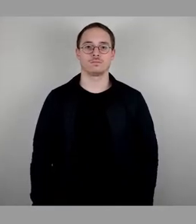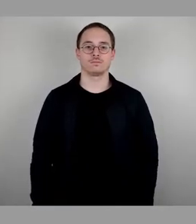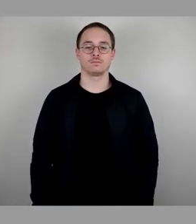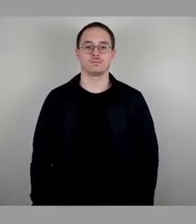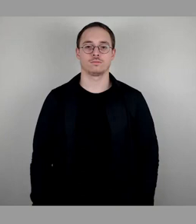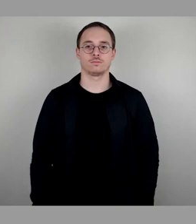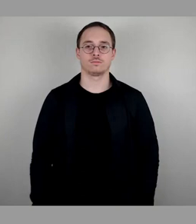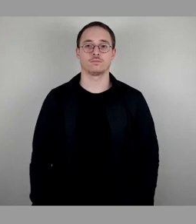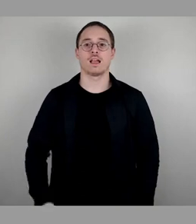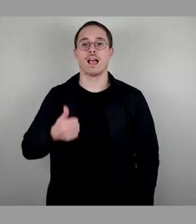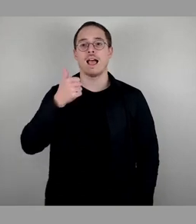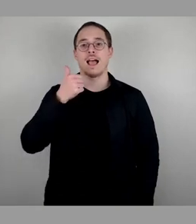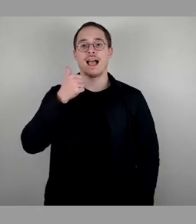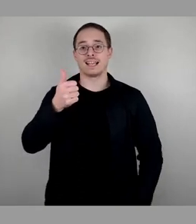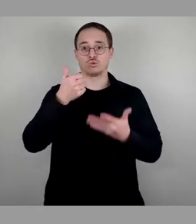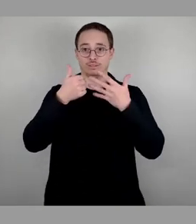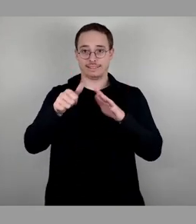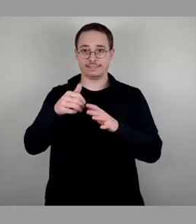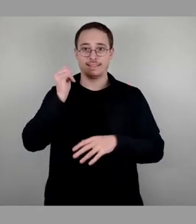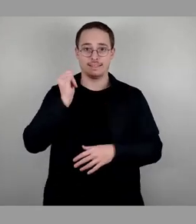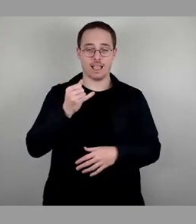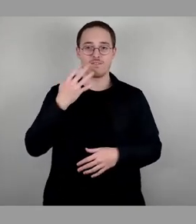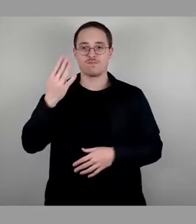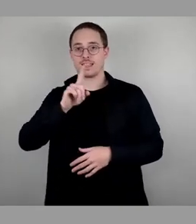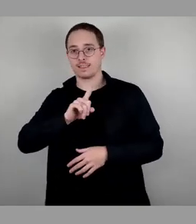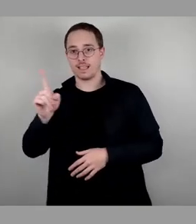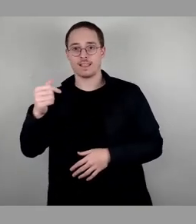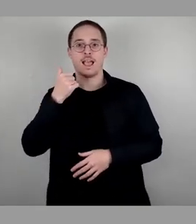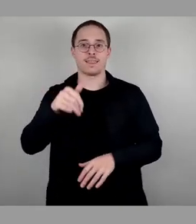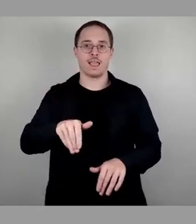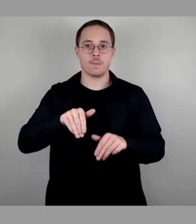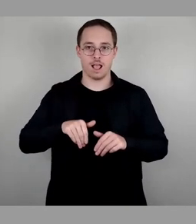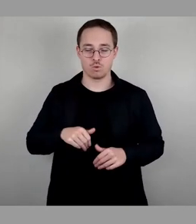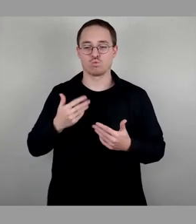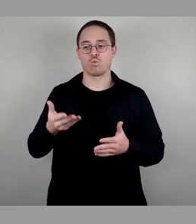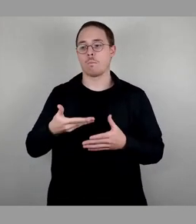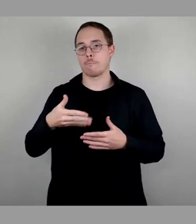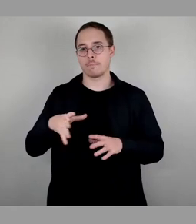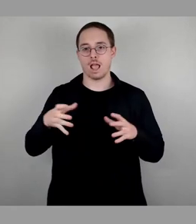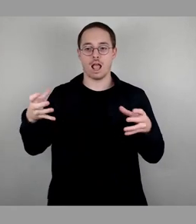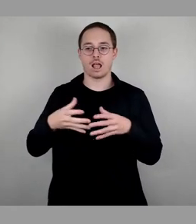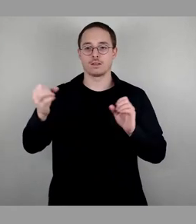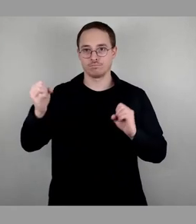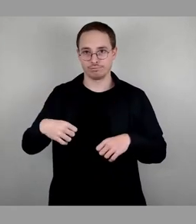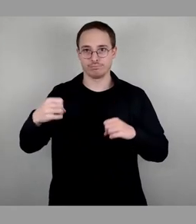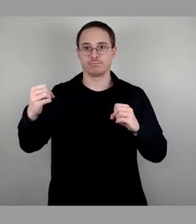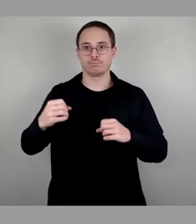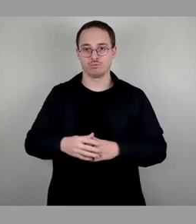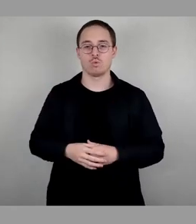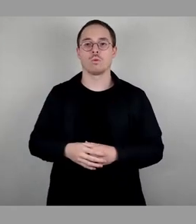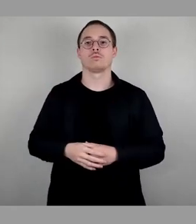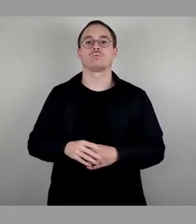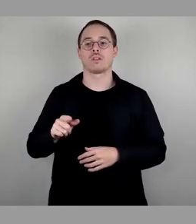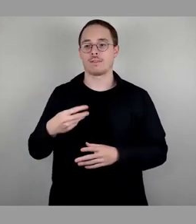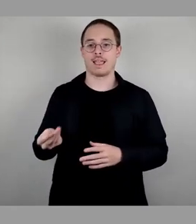Mit 61 Ja, 4 Nein, Null Enthaltung so mehrheitlich beschlossen und den so ergänzten Ausschuss Bericht